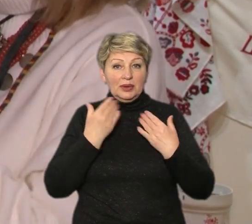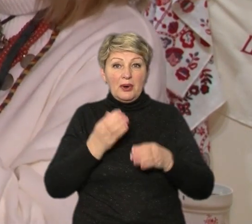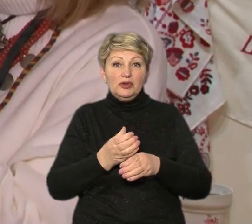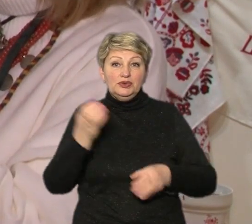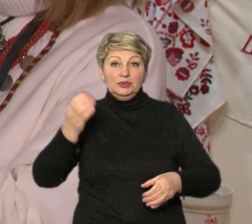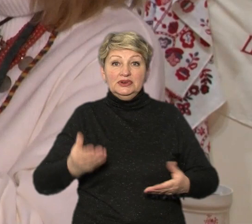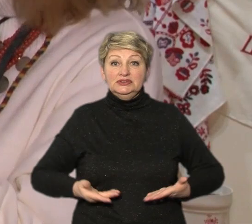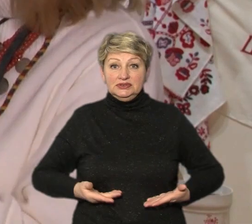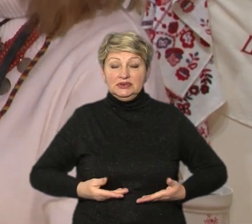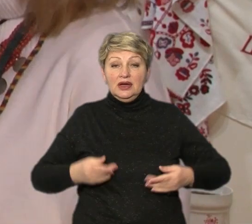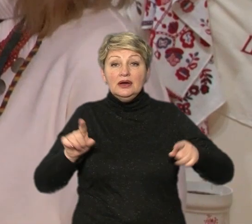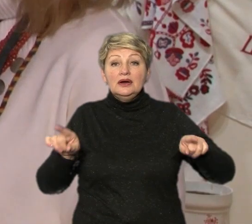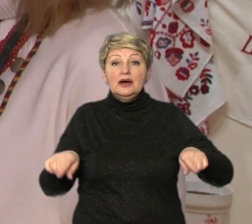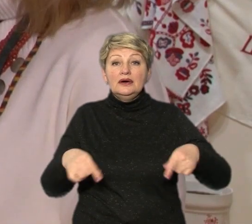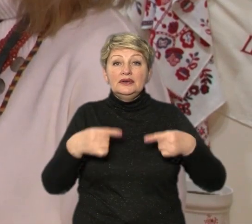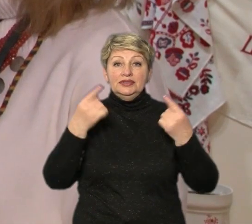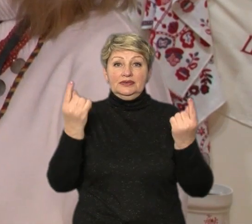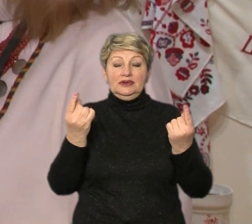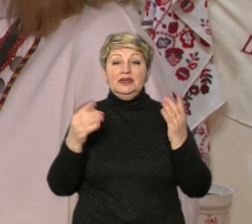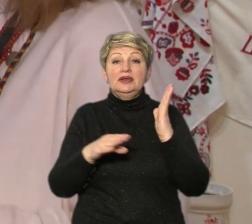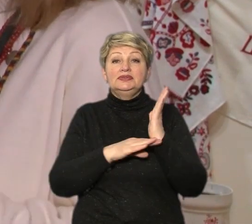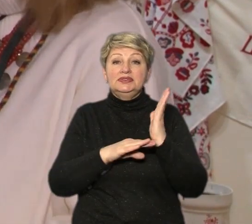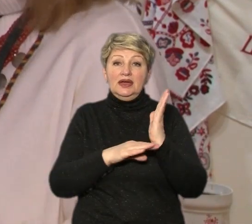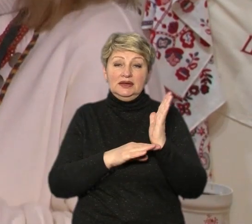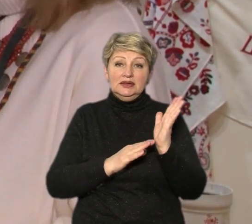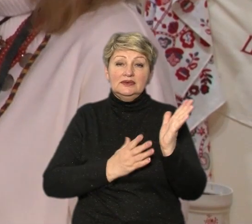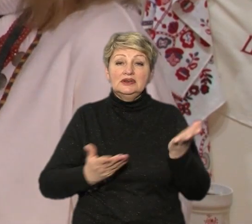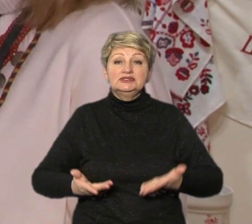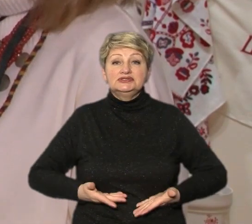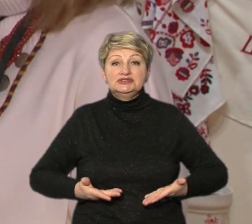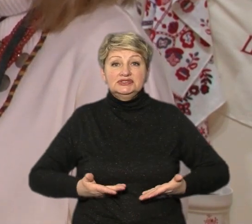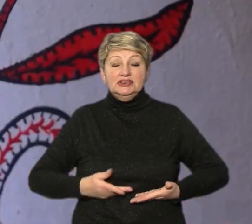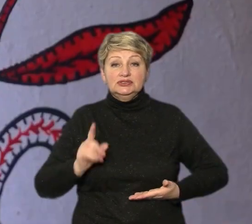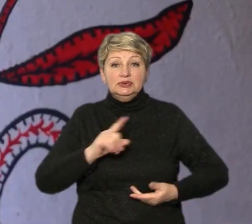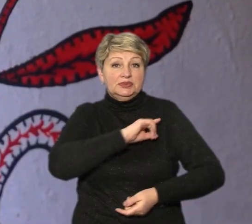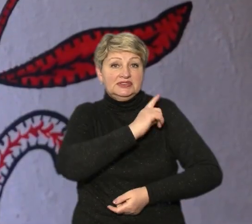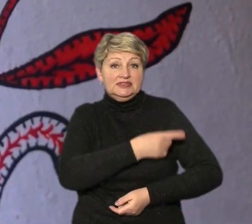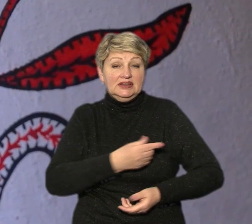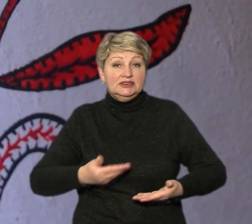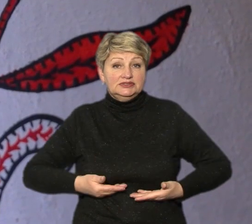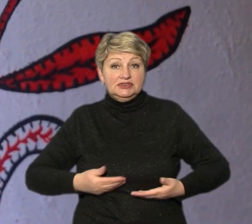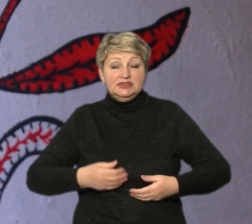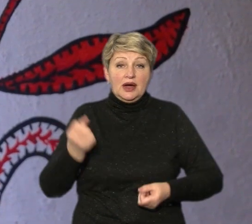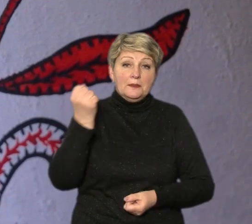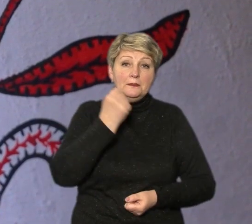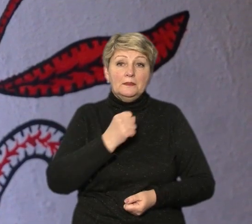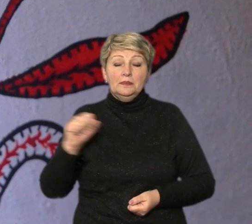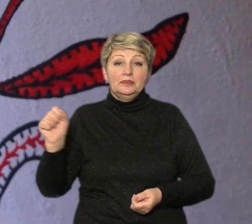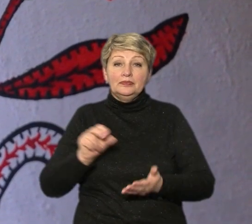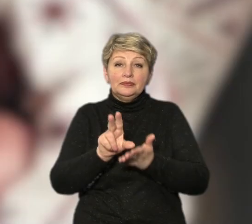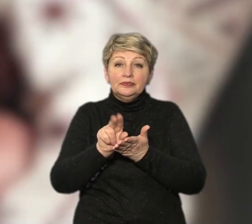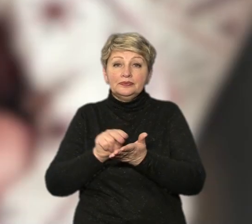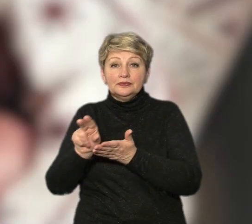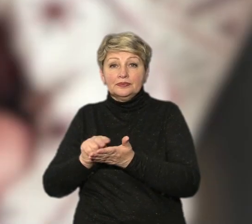відтворити традиційні дерева життя, даби сила життя перемогла. Систематизувала орнавенти згідно